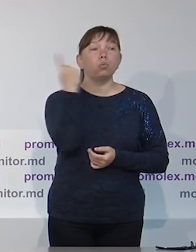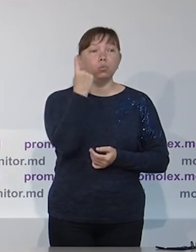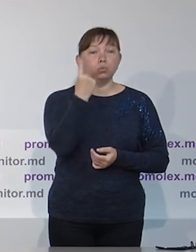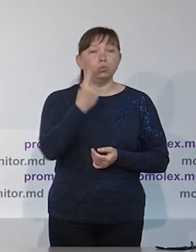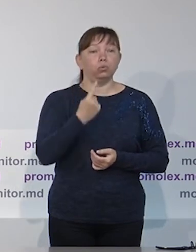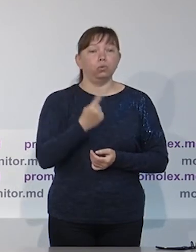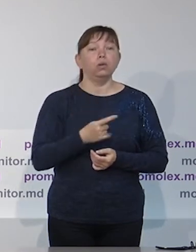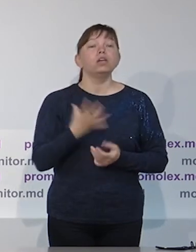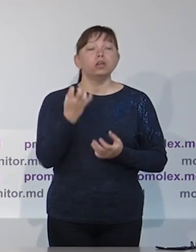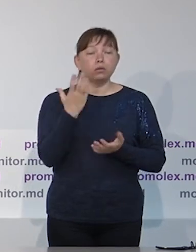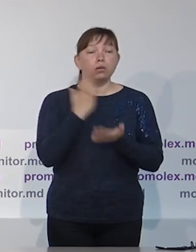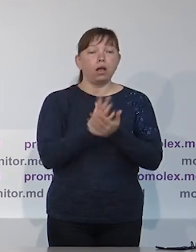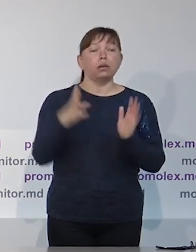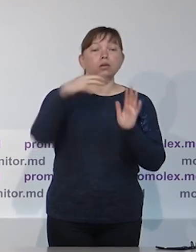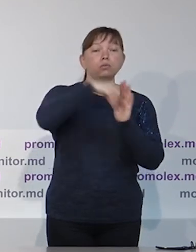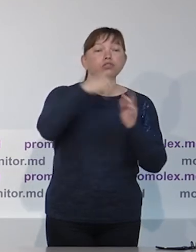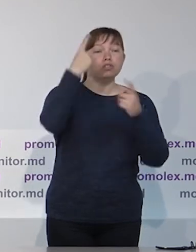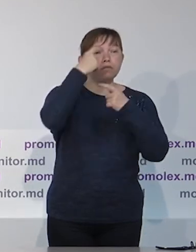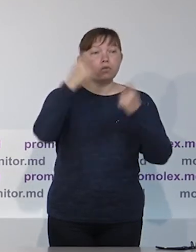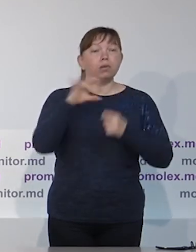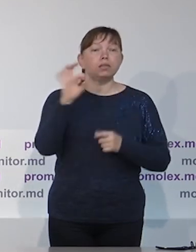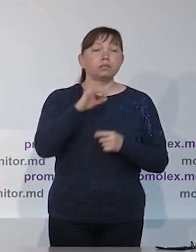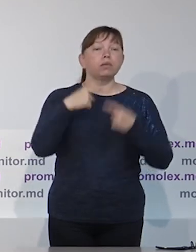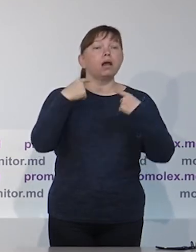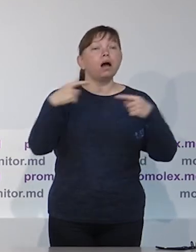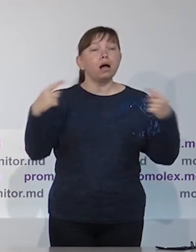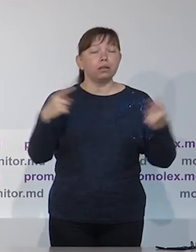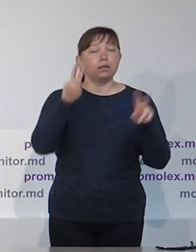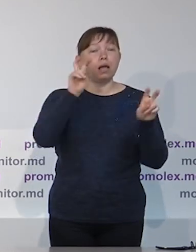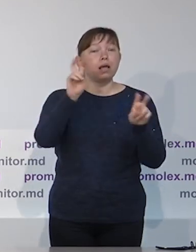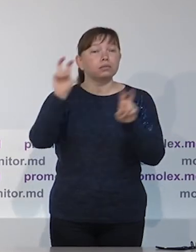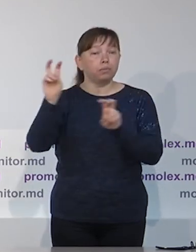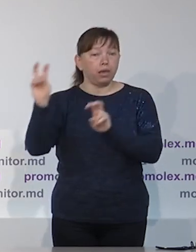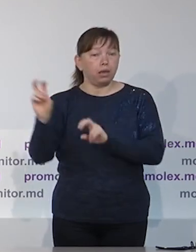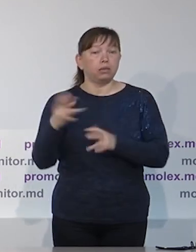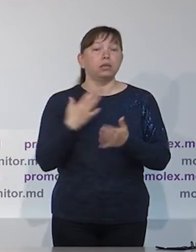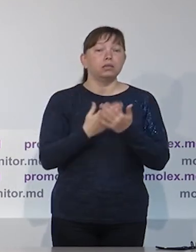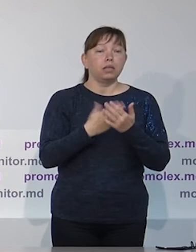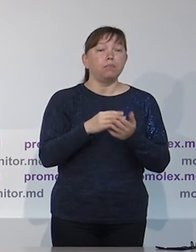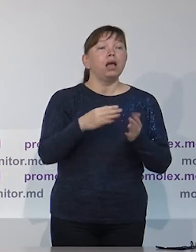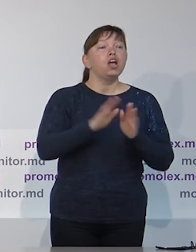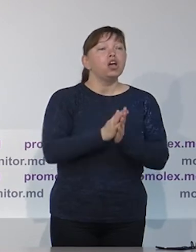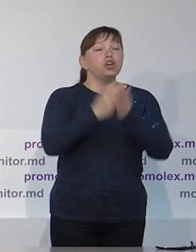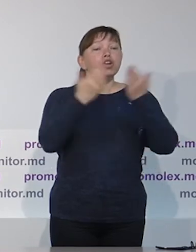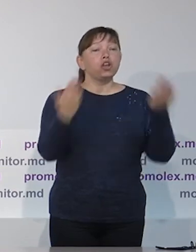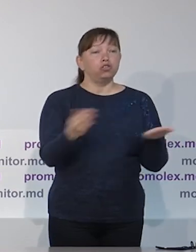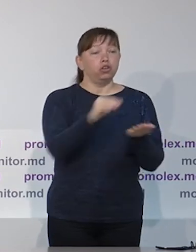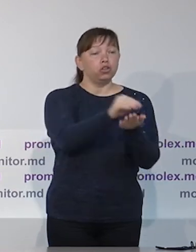чтобы все необходимые меры были предприняты. И еще раз повторяем свое обращение в ЦИК.